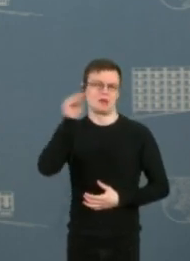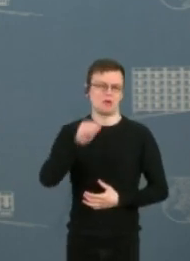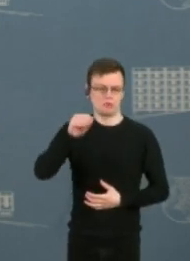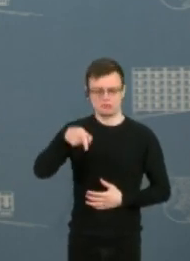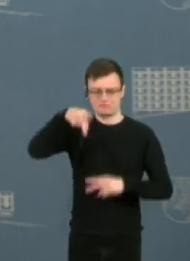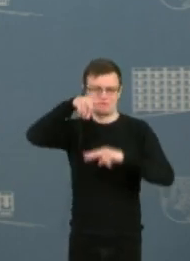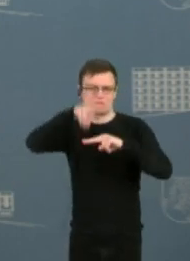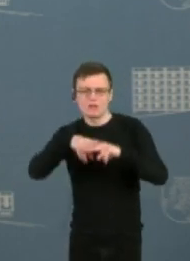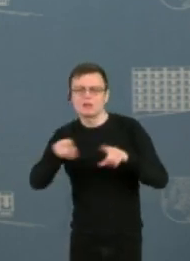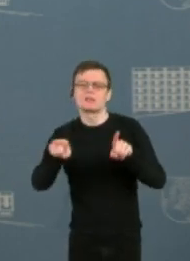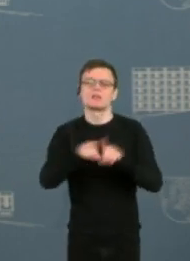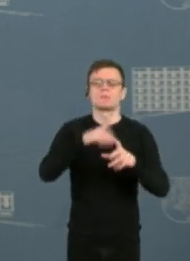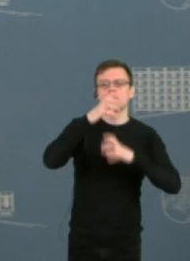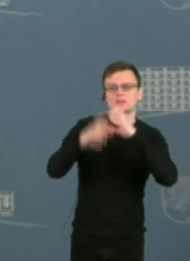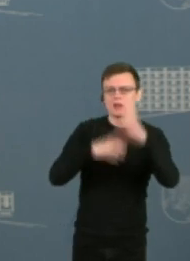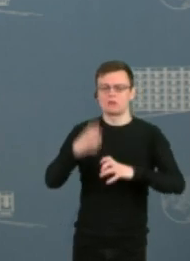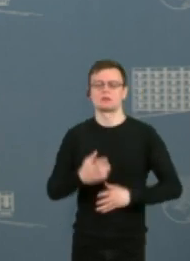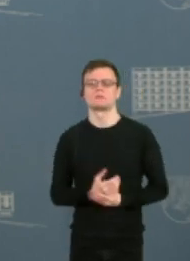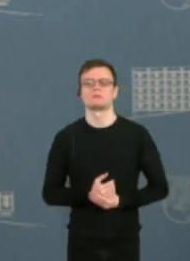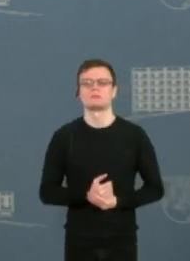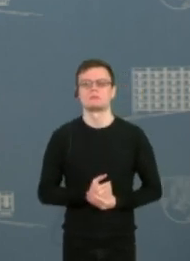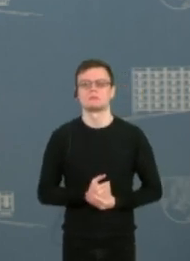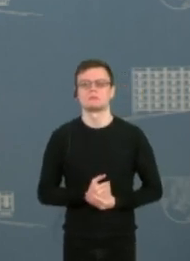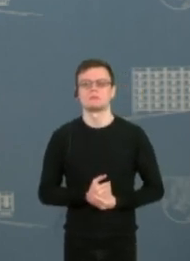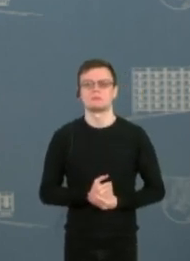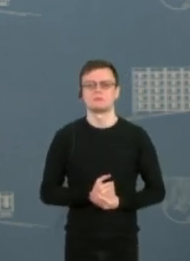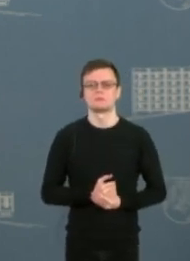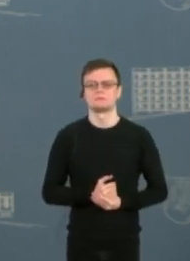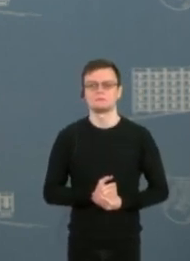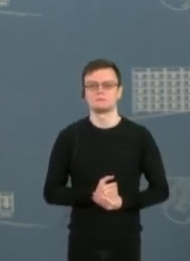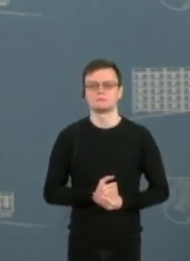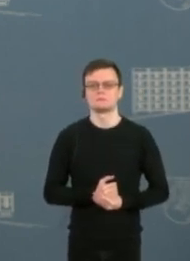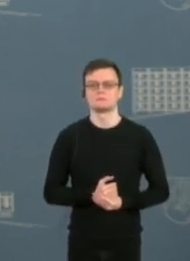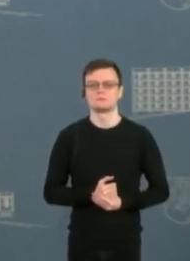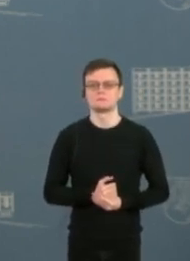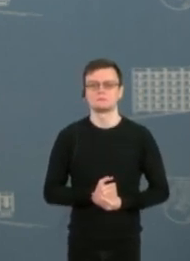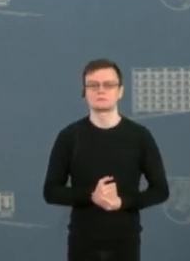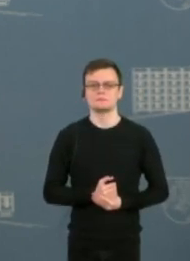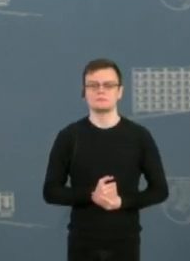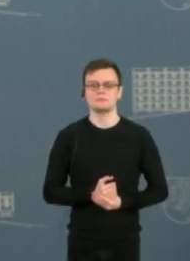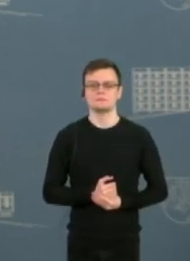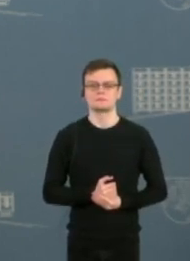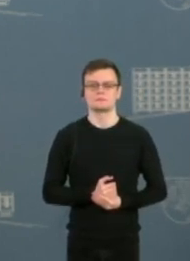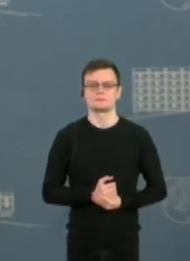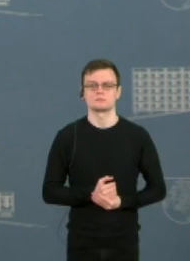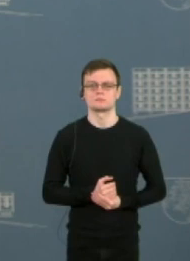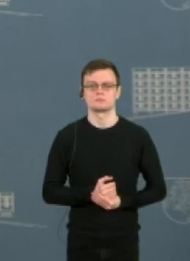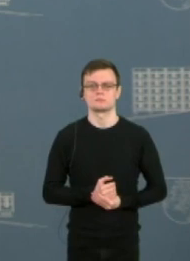ir aplamei pasaulyje. 230. ročnici konstitucijai 3 maja varto tešspominti, Taip pat,